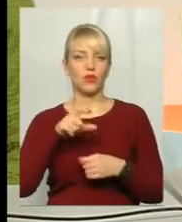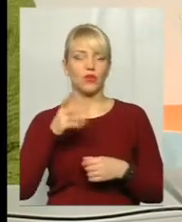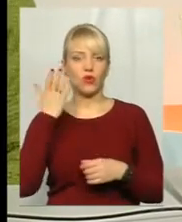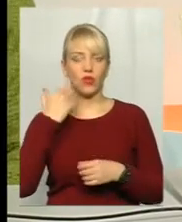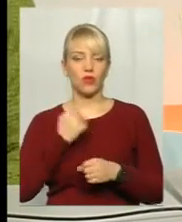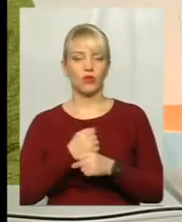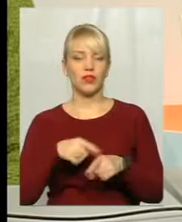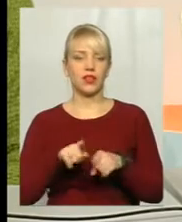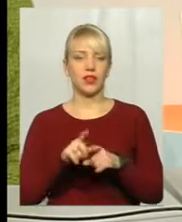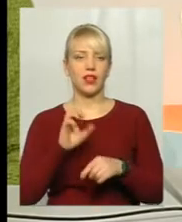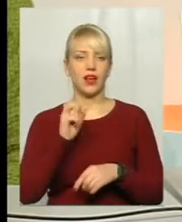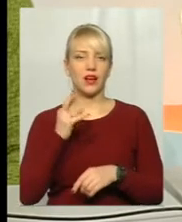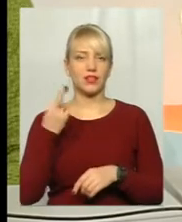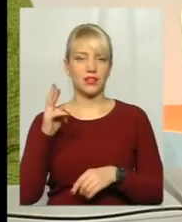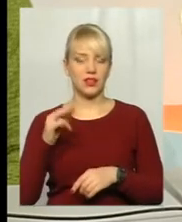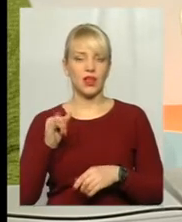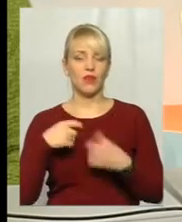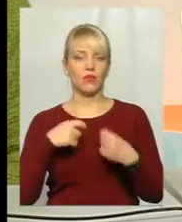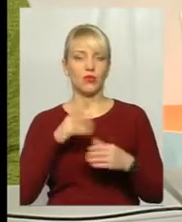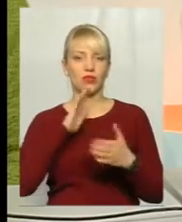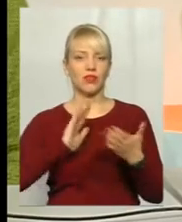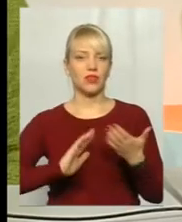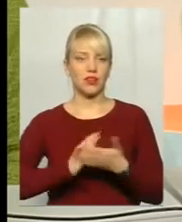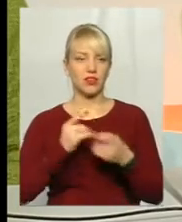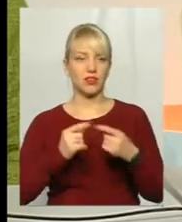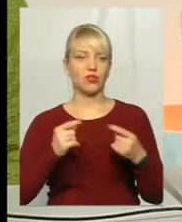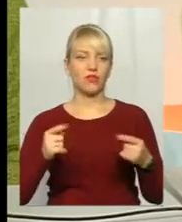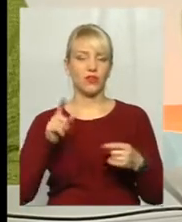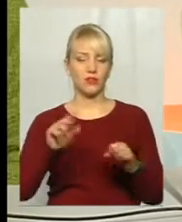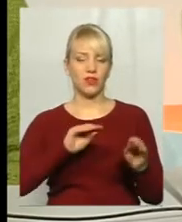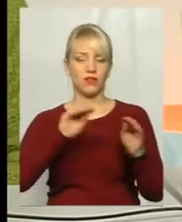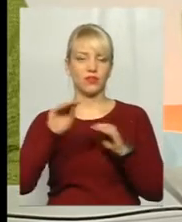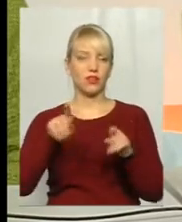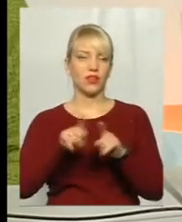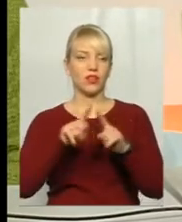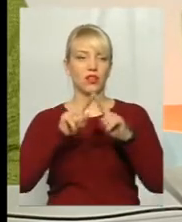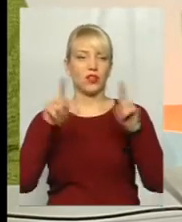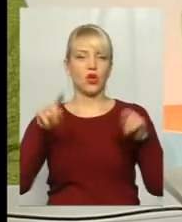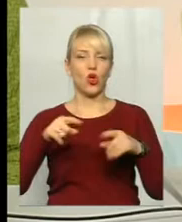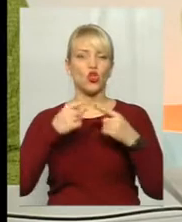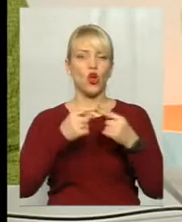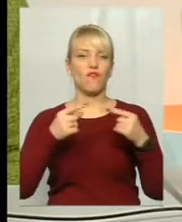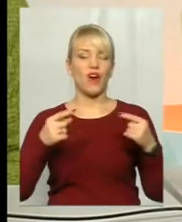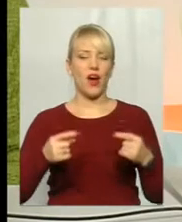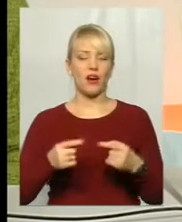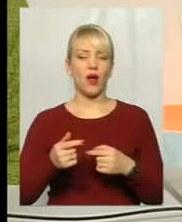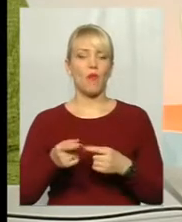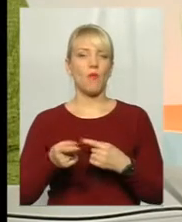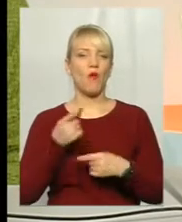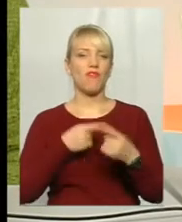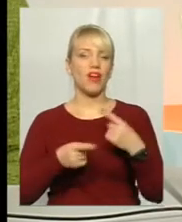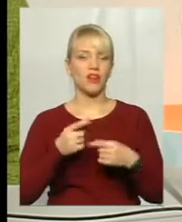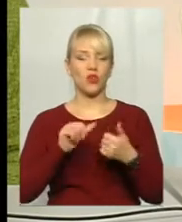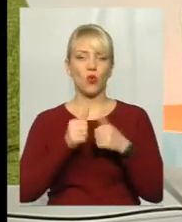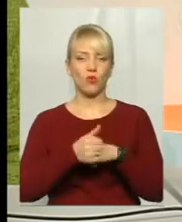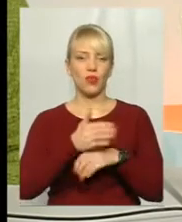ці акції і продають якісний товар, вони вивішують такі таблички, товар поверненню і обміну не підлягає. Це